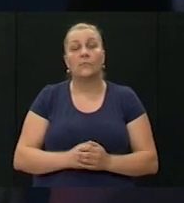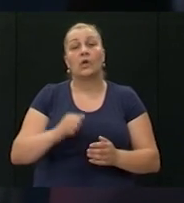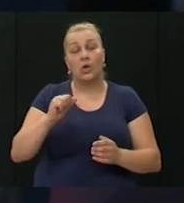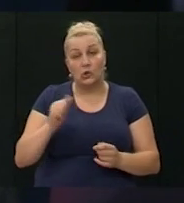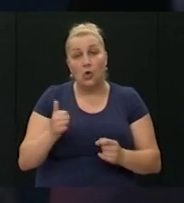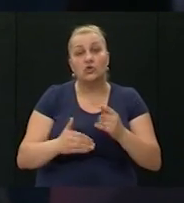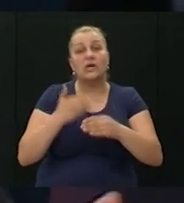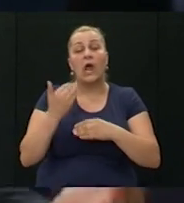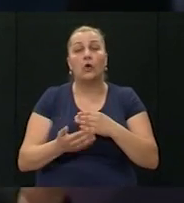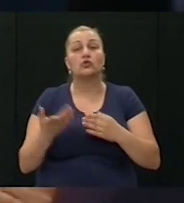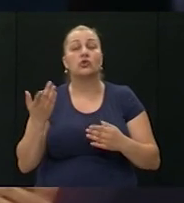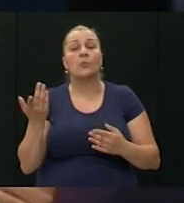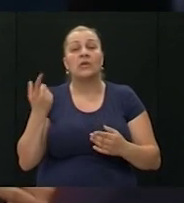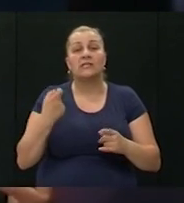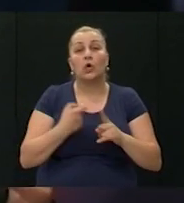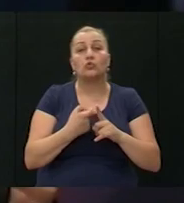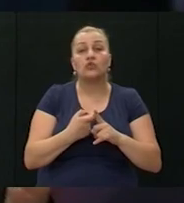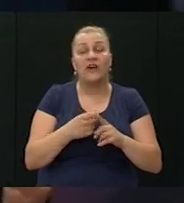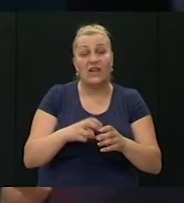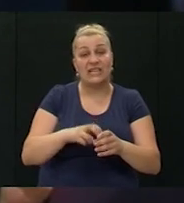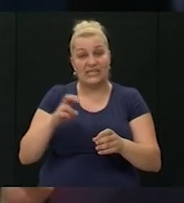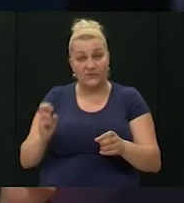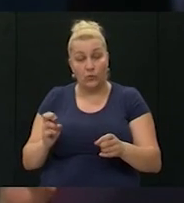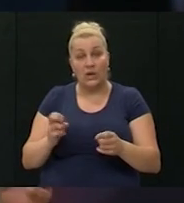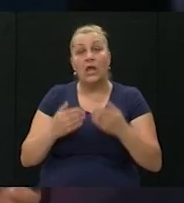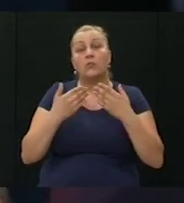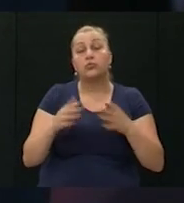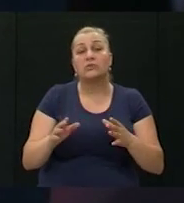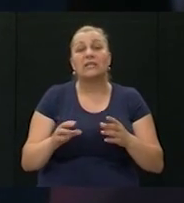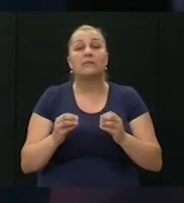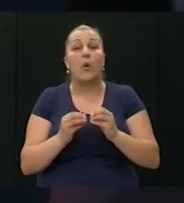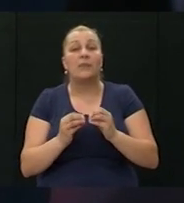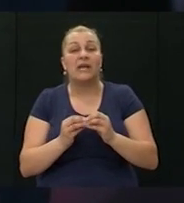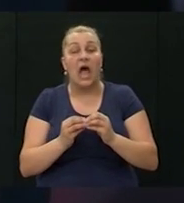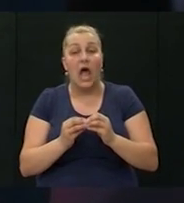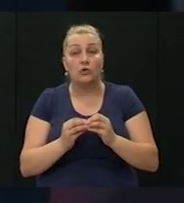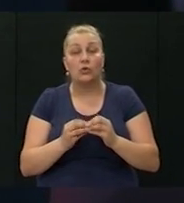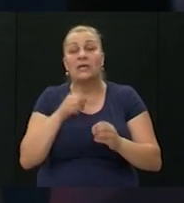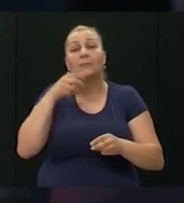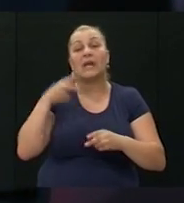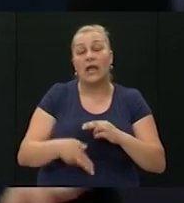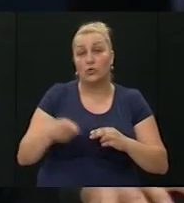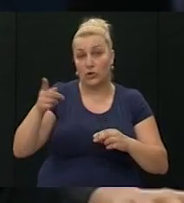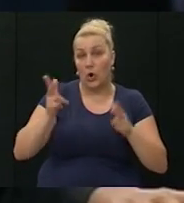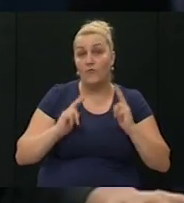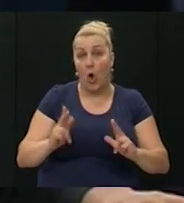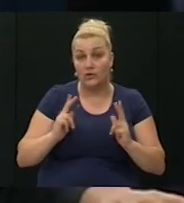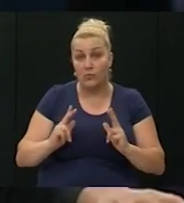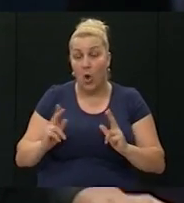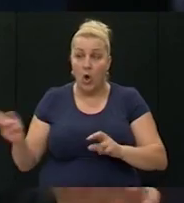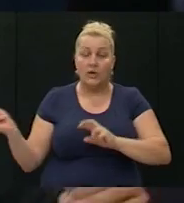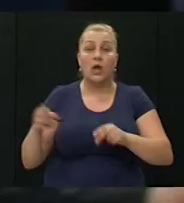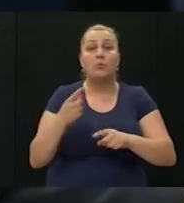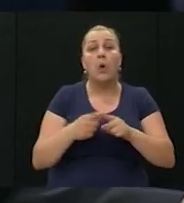Još k tome, nakon što smo iz Kruševa se izvukli, pustili smo brigadu par dana na odmor pa smo im prekinuli odmor i doveli ih natrag.